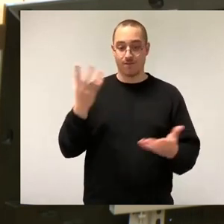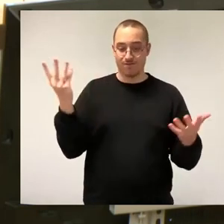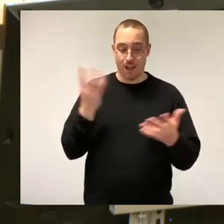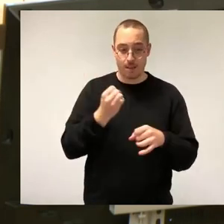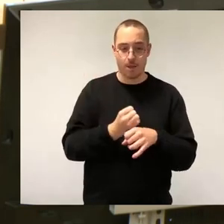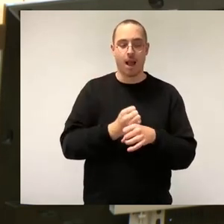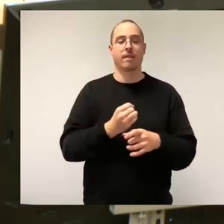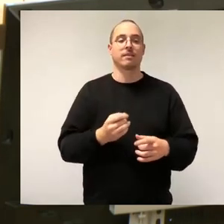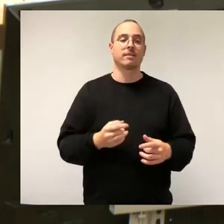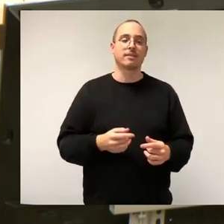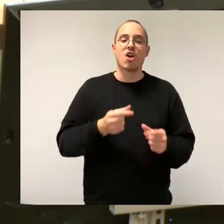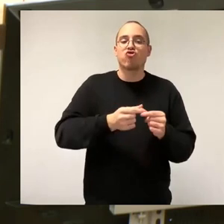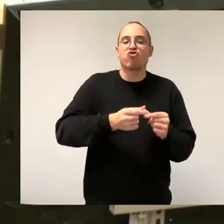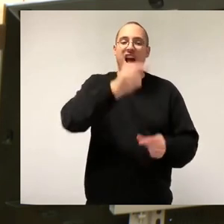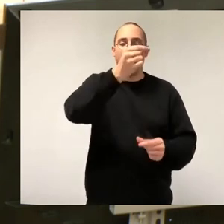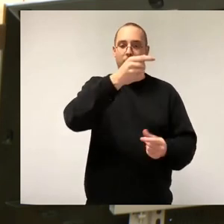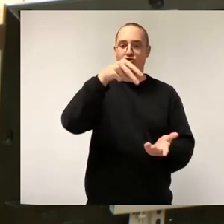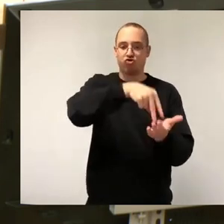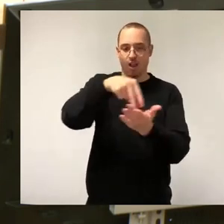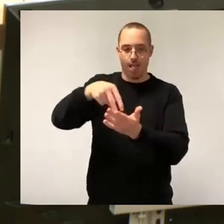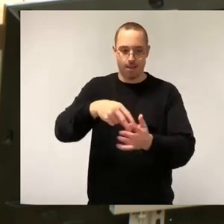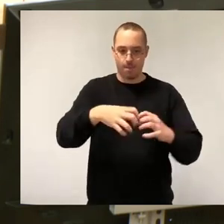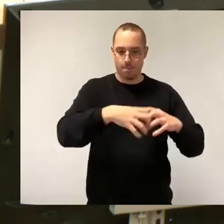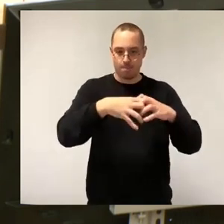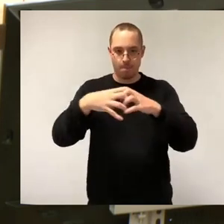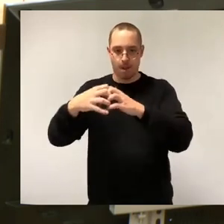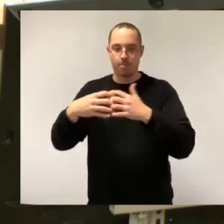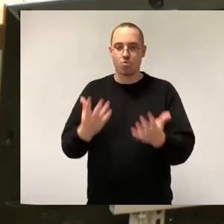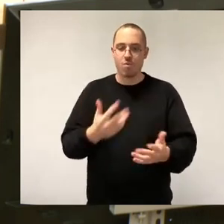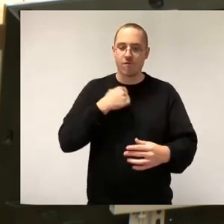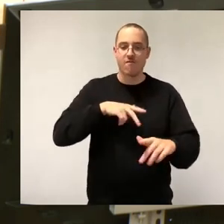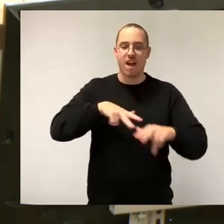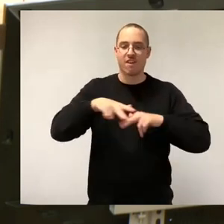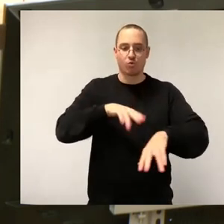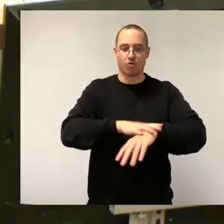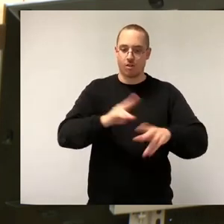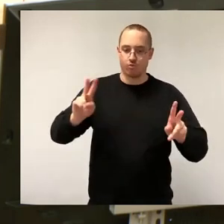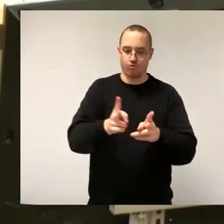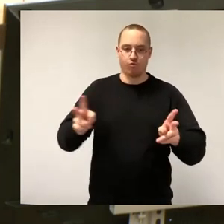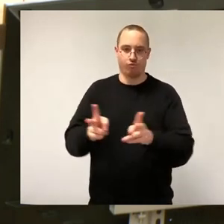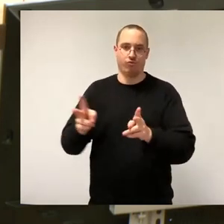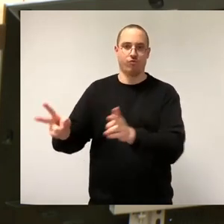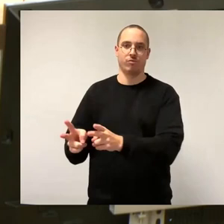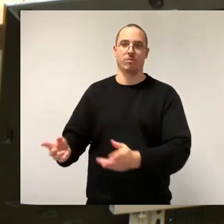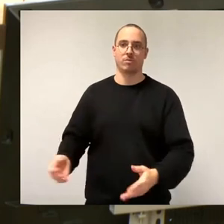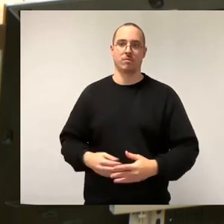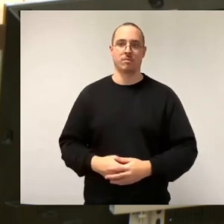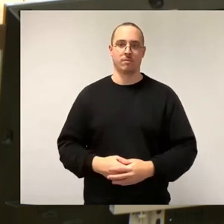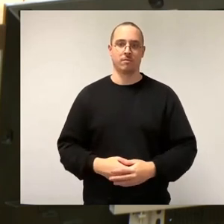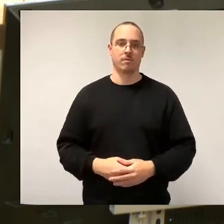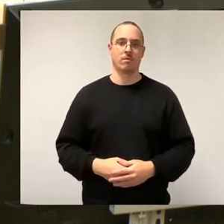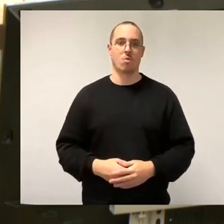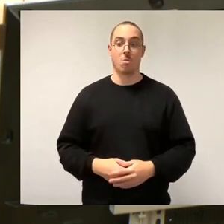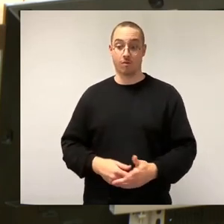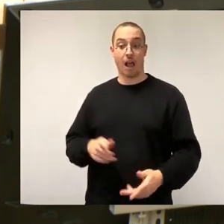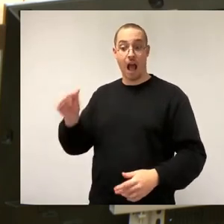optimieren und Verfahrenszeiten auf ein Minimum zu verkürzen. Wer sich anschaut, in welchen kurzen Zeitabläufen in Asien zum